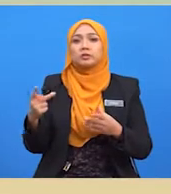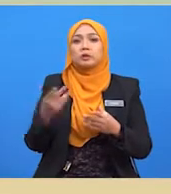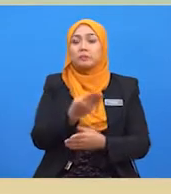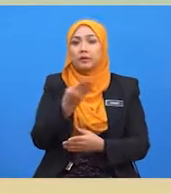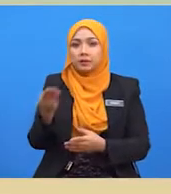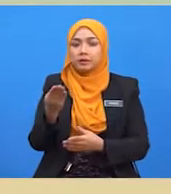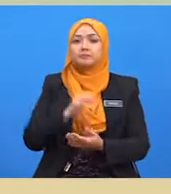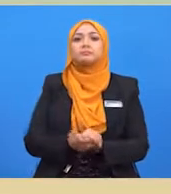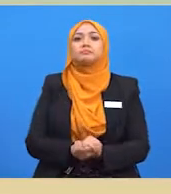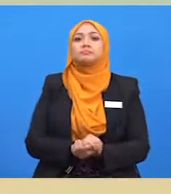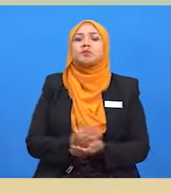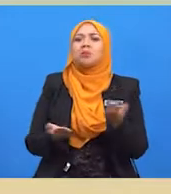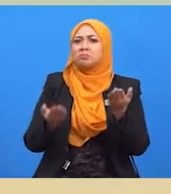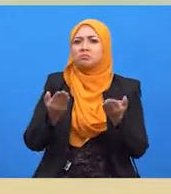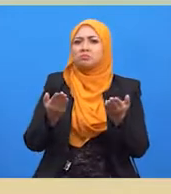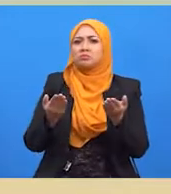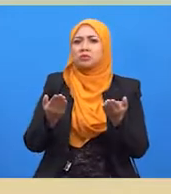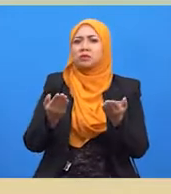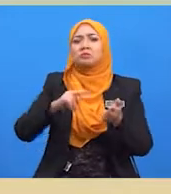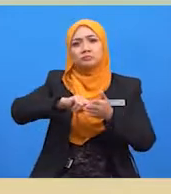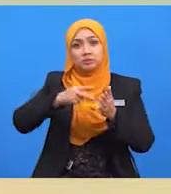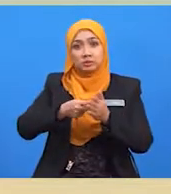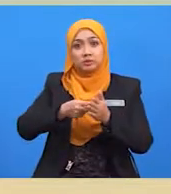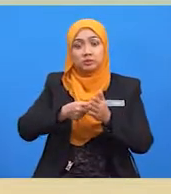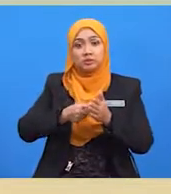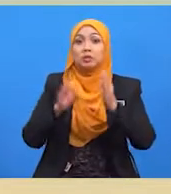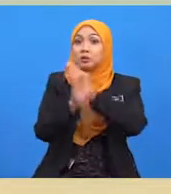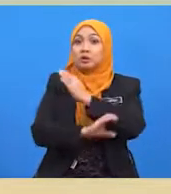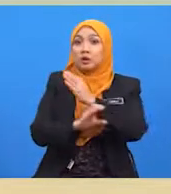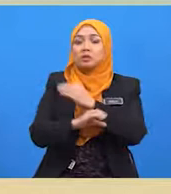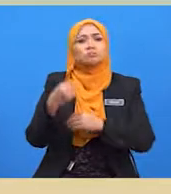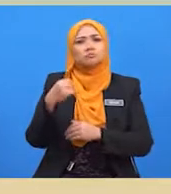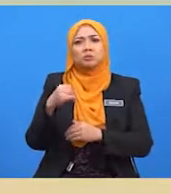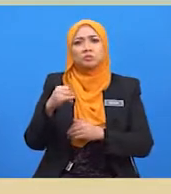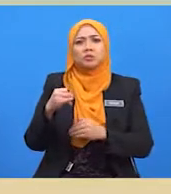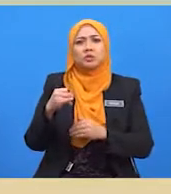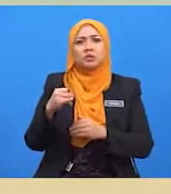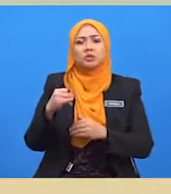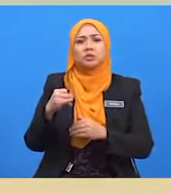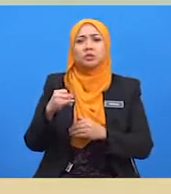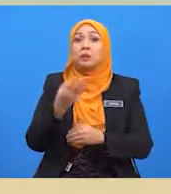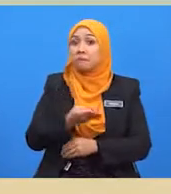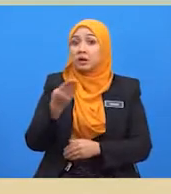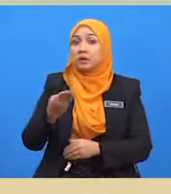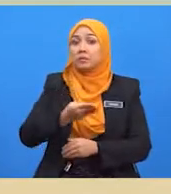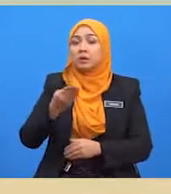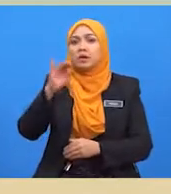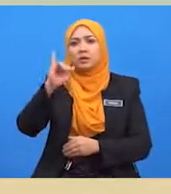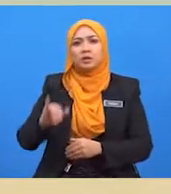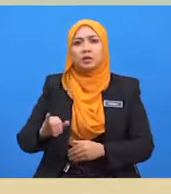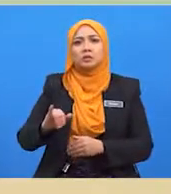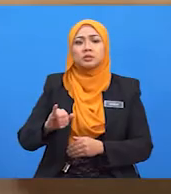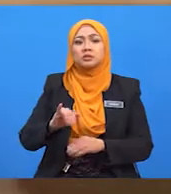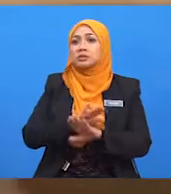Adakah ini berarti sesebuah negara tidak dapat menikmati barang-barang yang tidak dikeluarkan